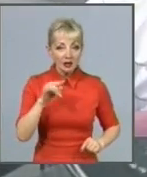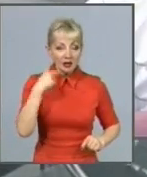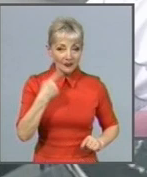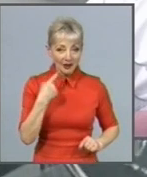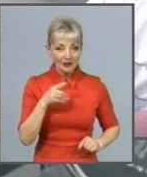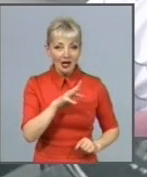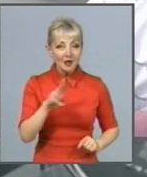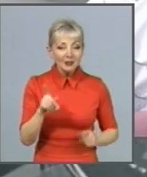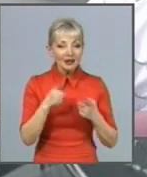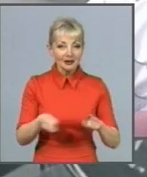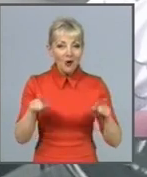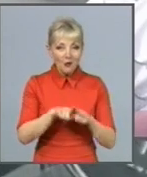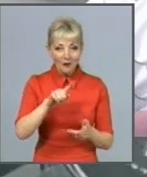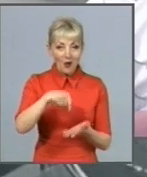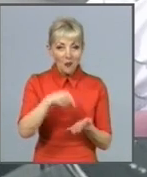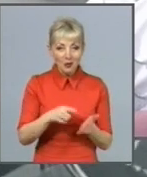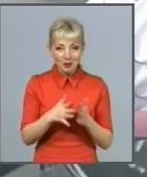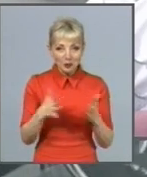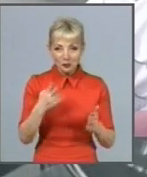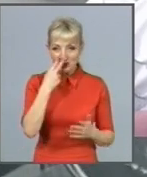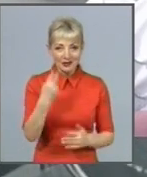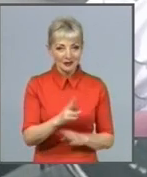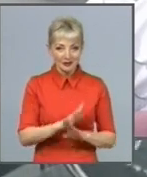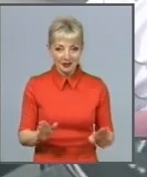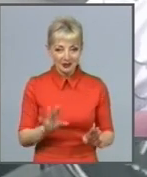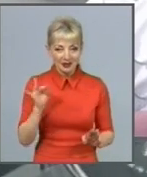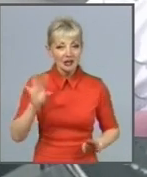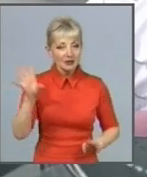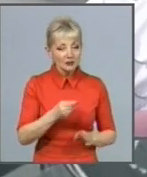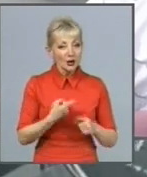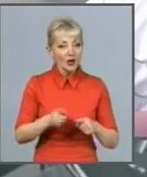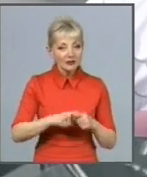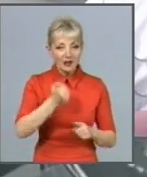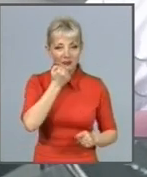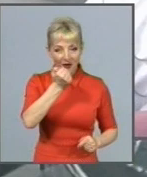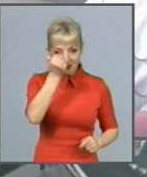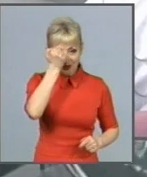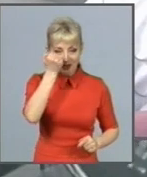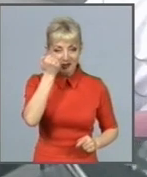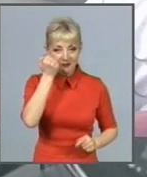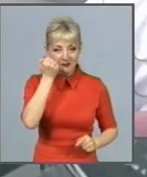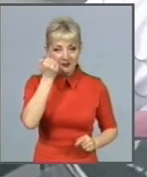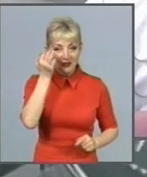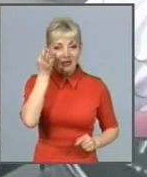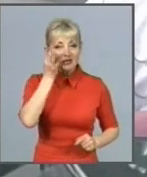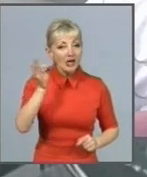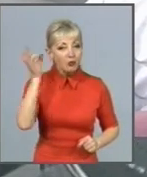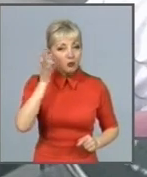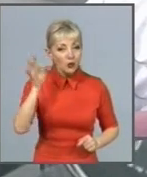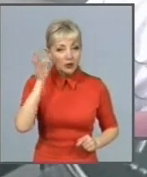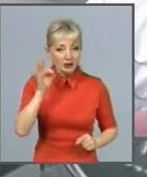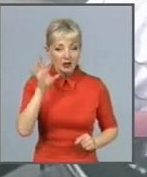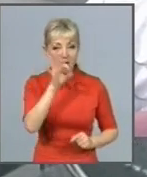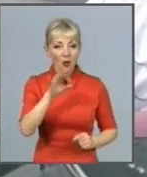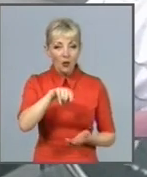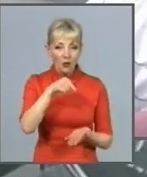міста більше не бачили. І все це благодаря зботі о місті, тому що